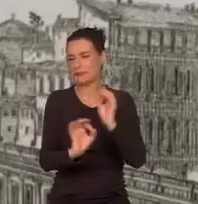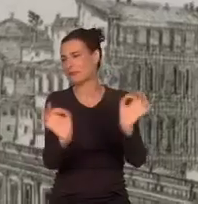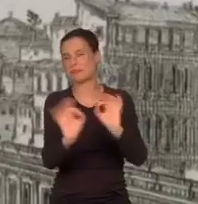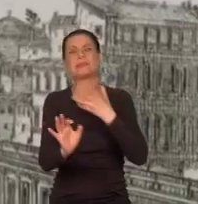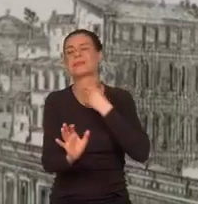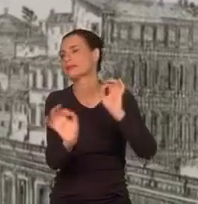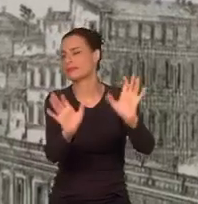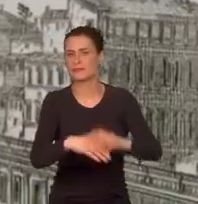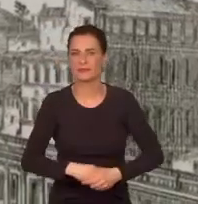jest szkaradnie.